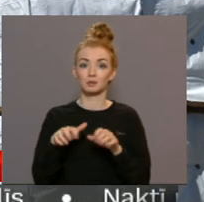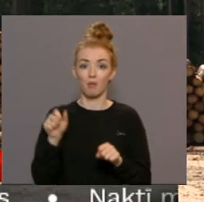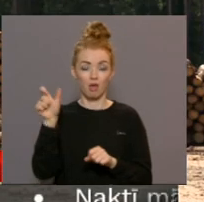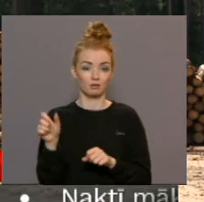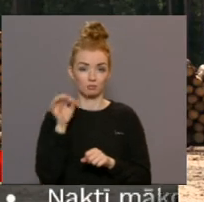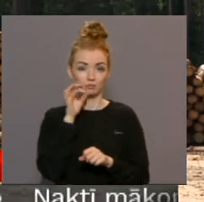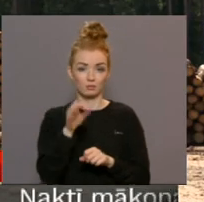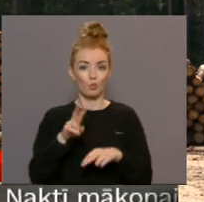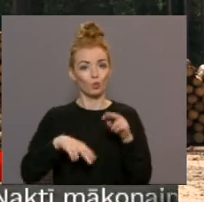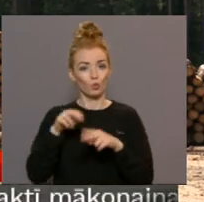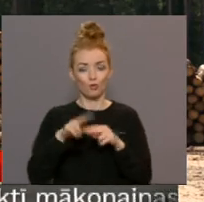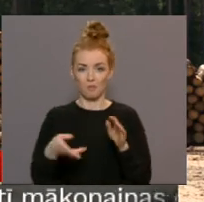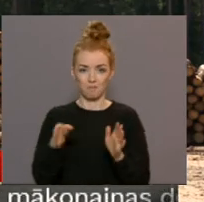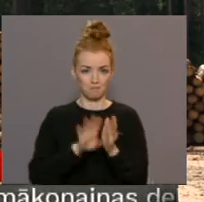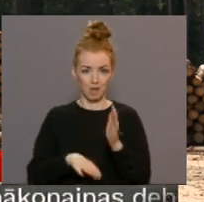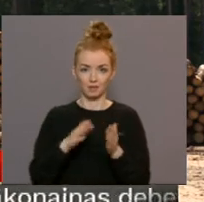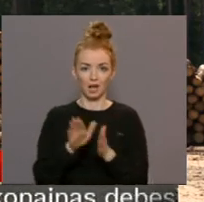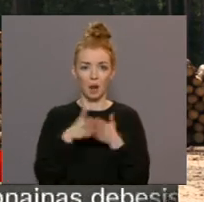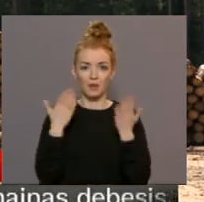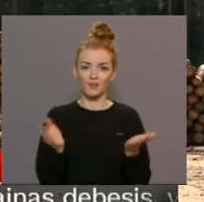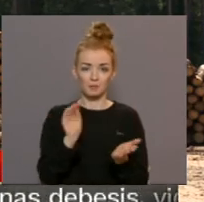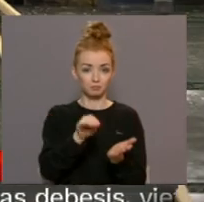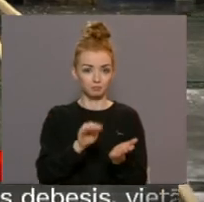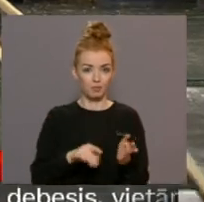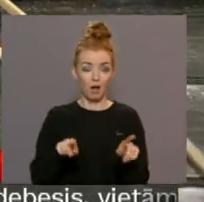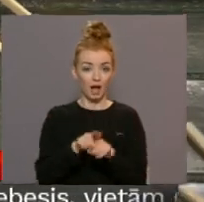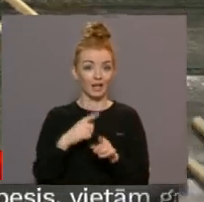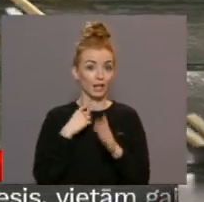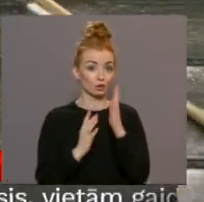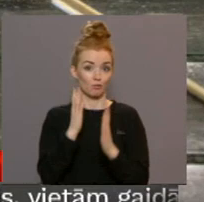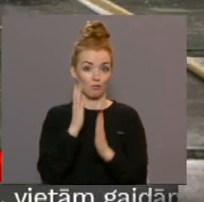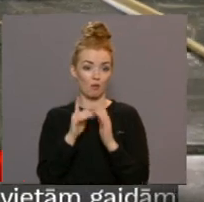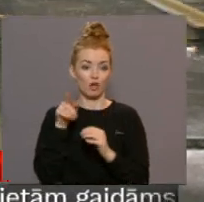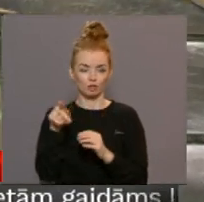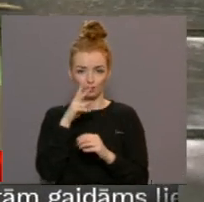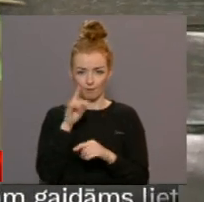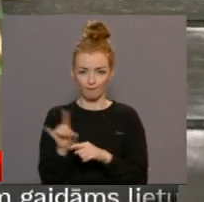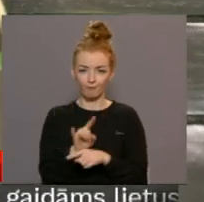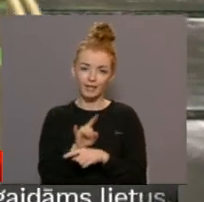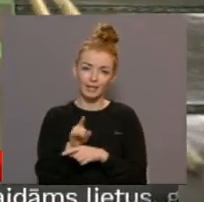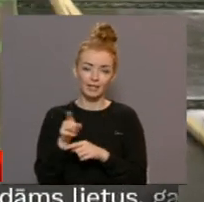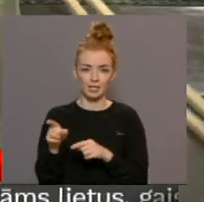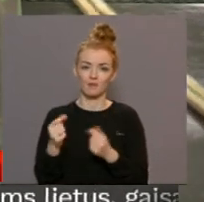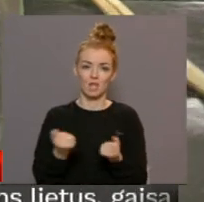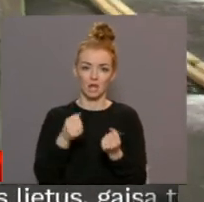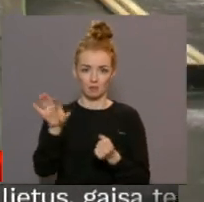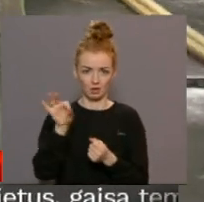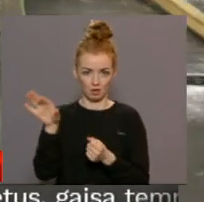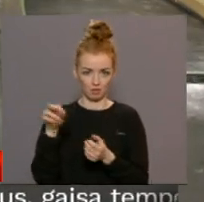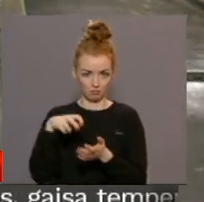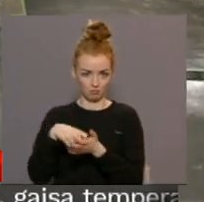veikta bez grāmatvedības uzskaites, bet pašā uzņēmumā Rīgas meži saskatāmas fiktīvas nodarbinātības pazīmes.